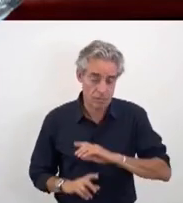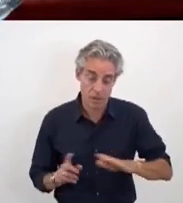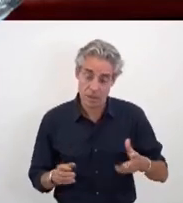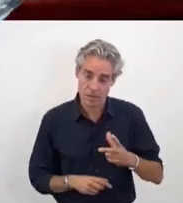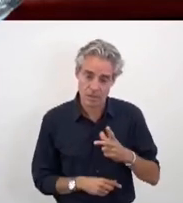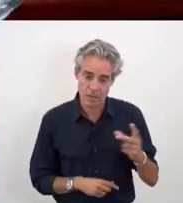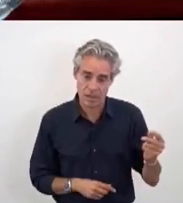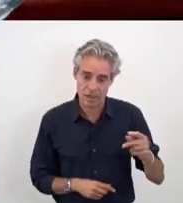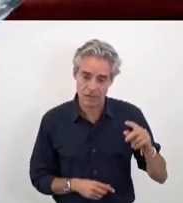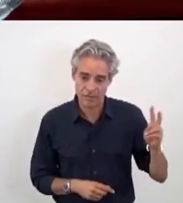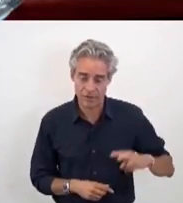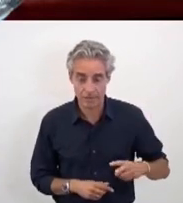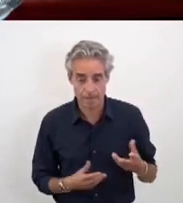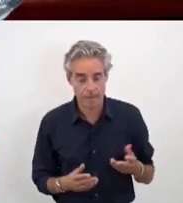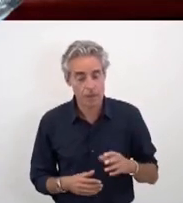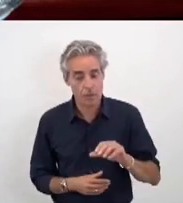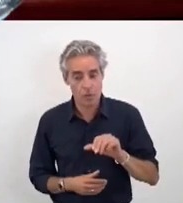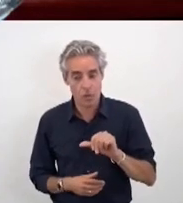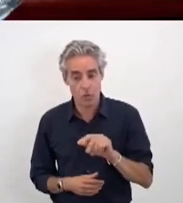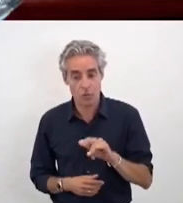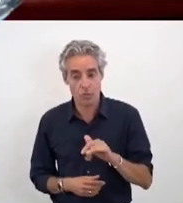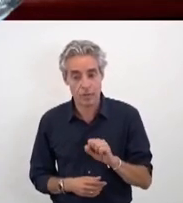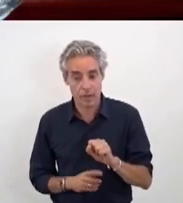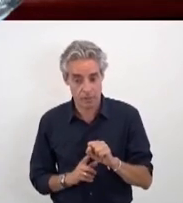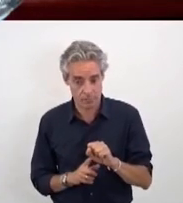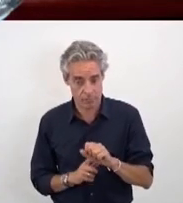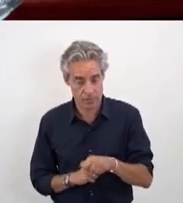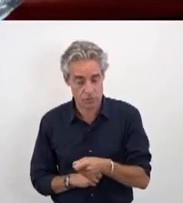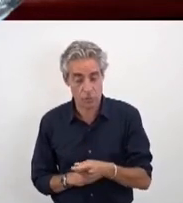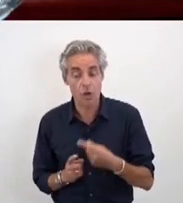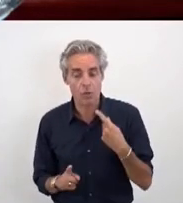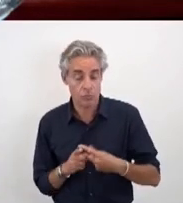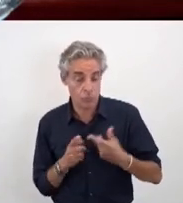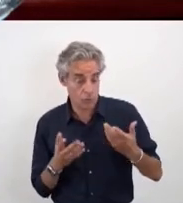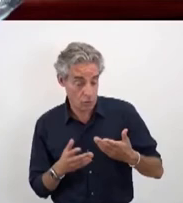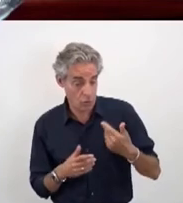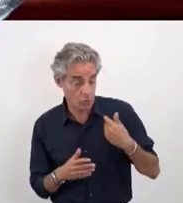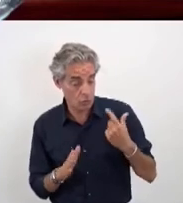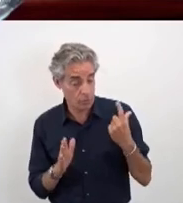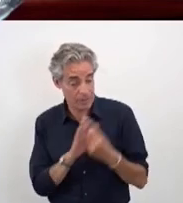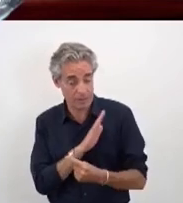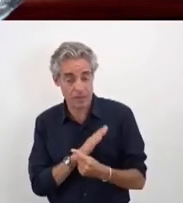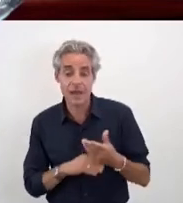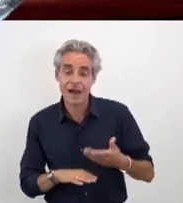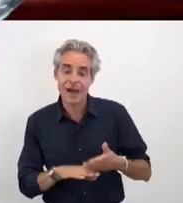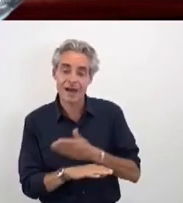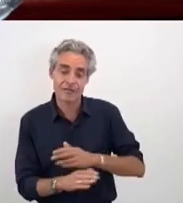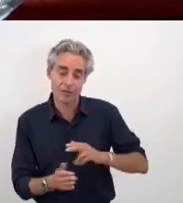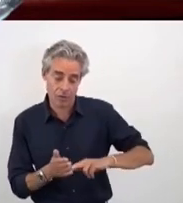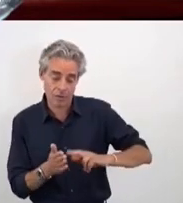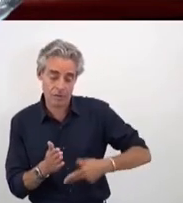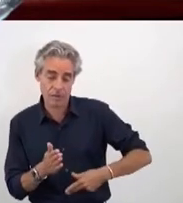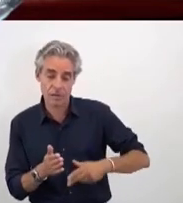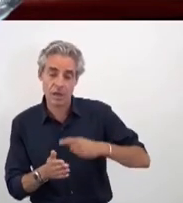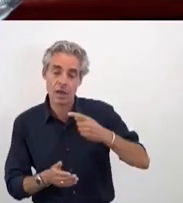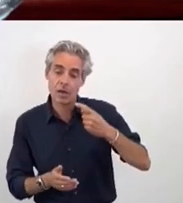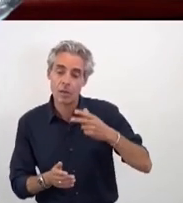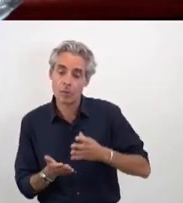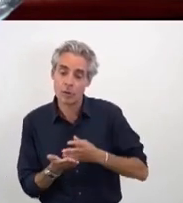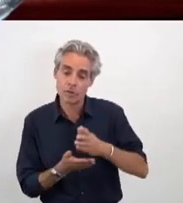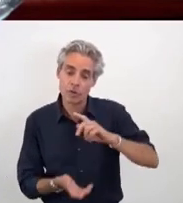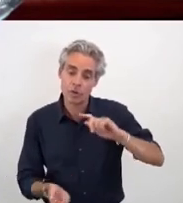grave aux Obiers. C'est d'autant plus grave que quand nous sommes partis, nous avions signé le projet de renouvellement